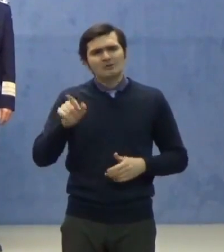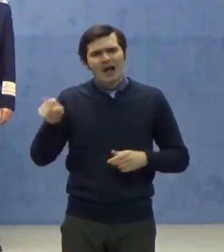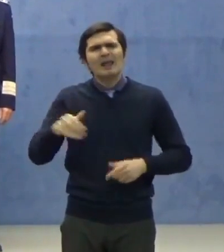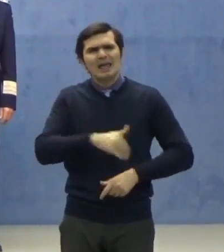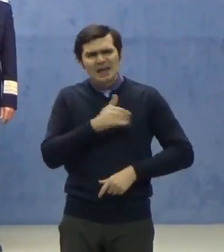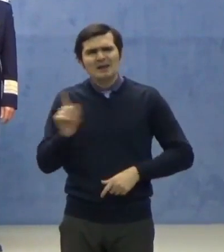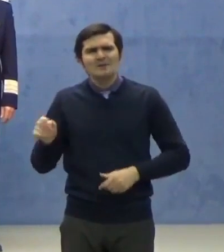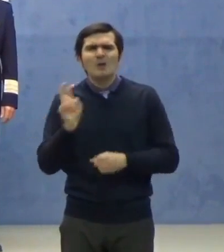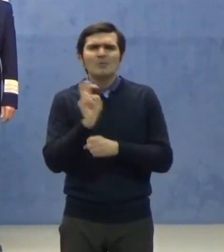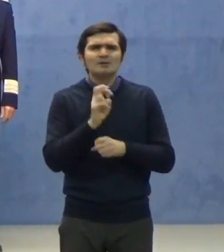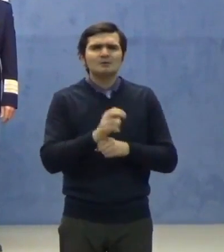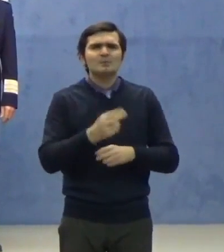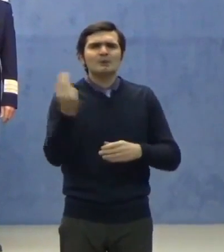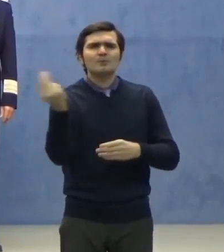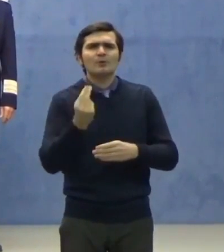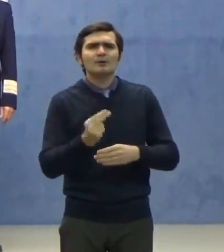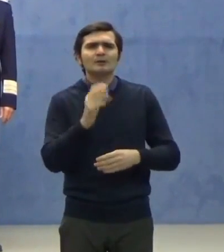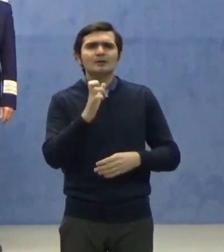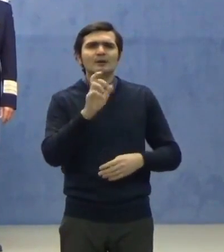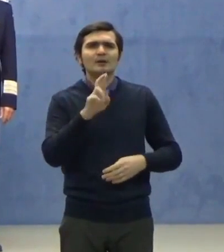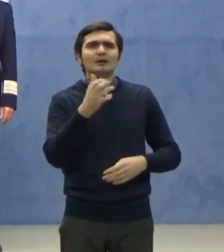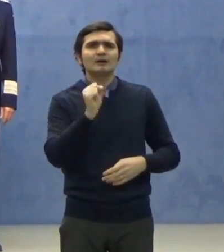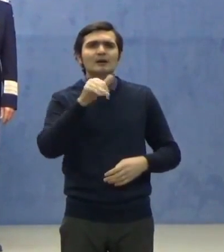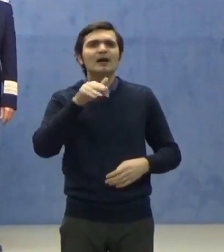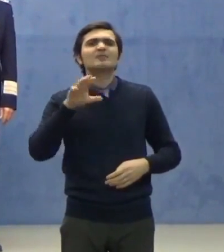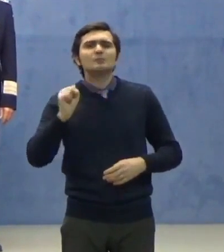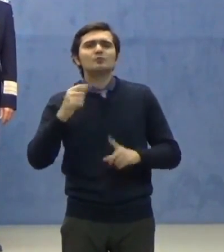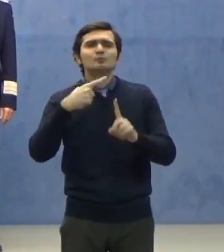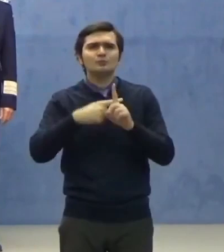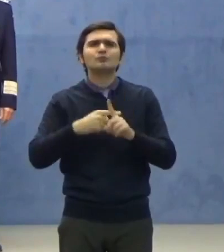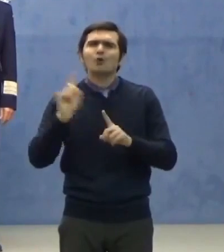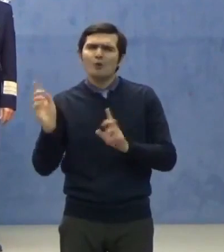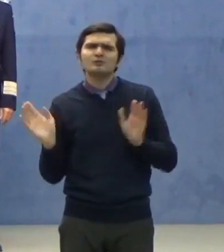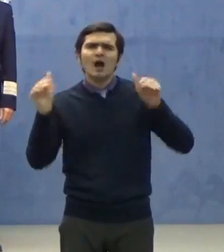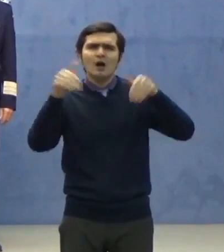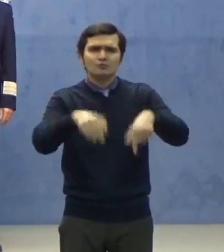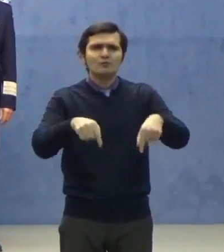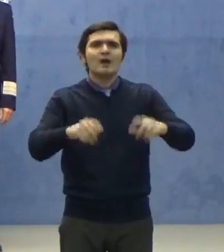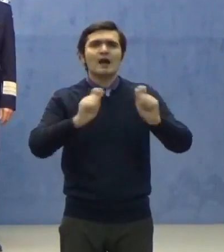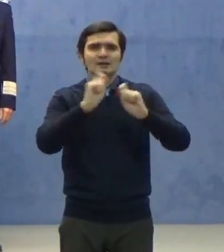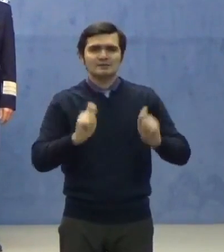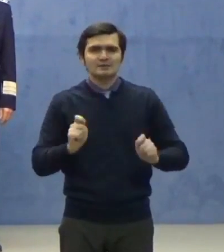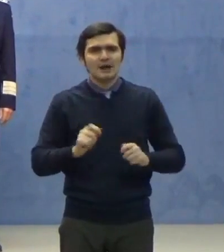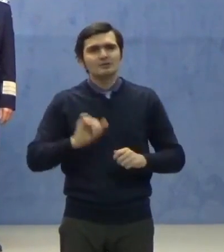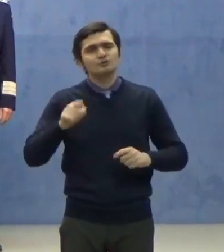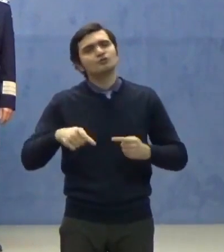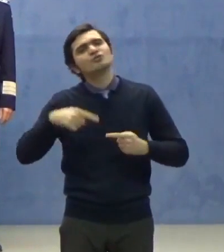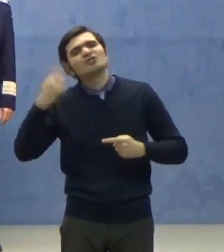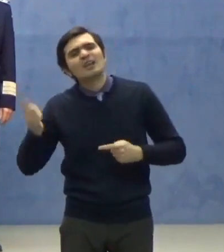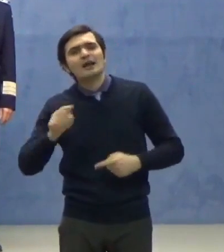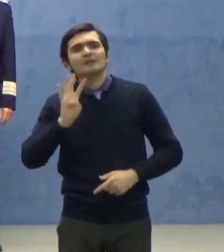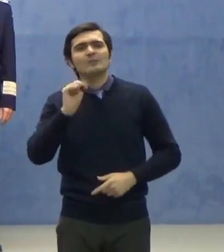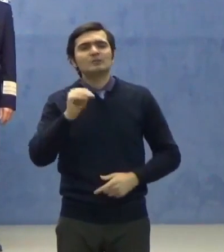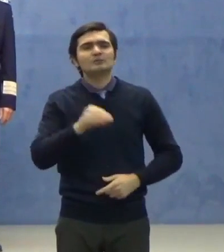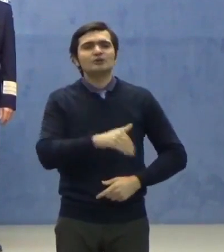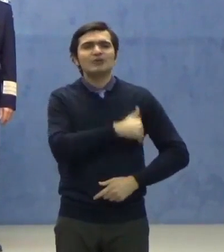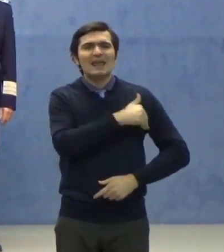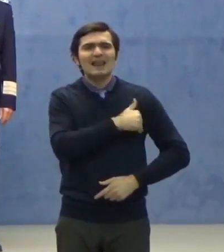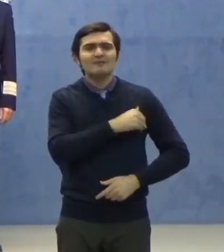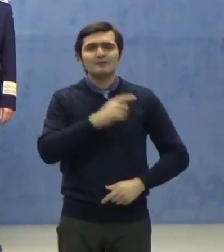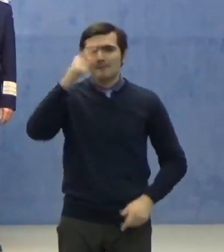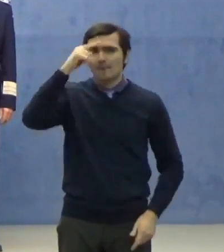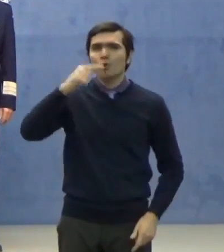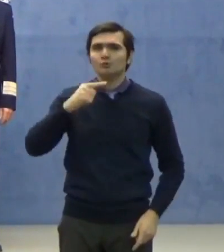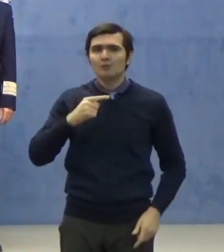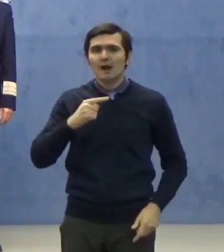participat la un proiect Erasmus+, vor ajunge în țară, iar ceilalți 40 de elevi din Portugalia,